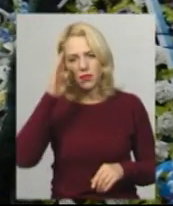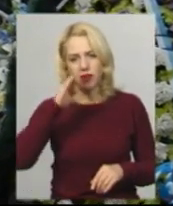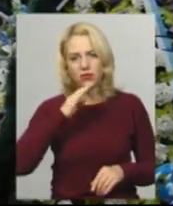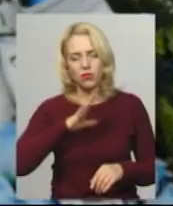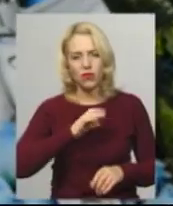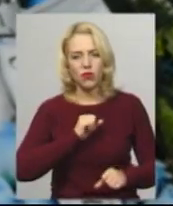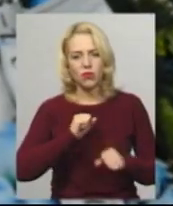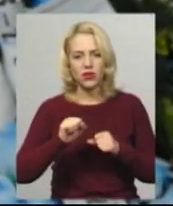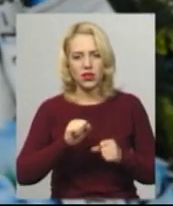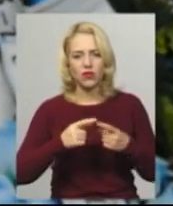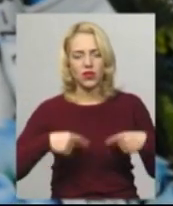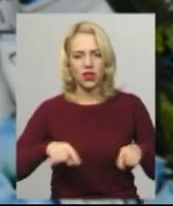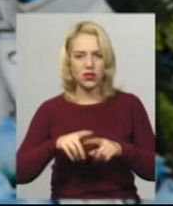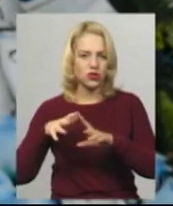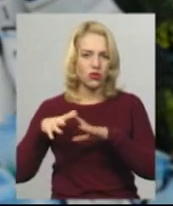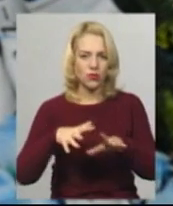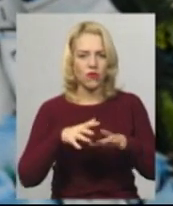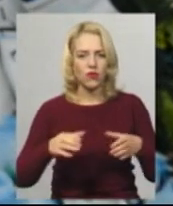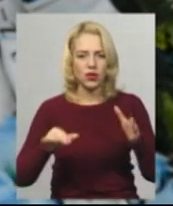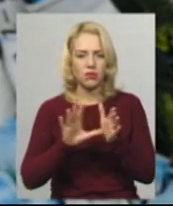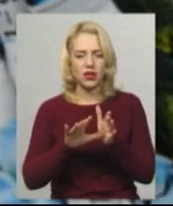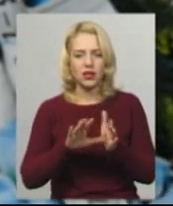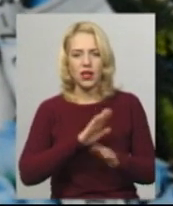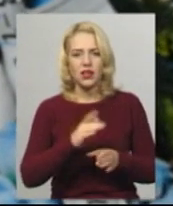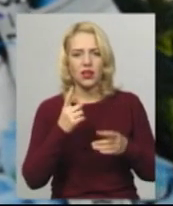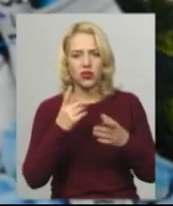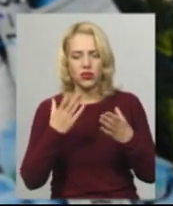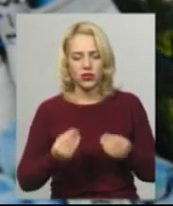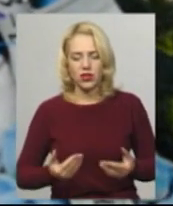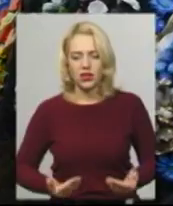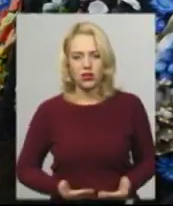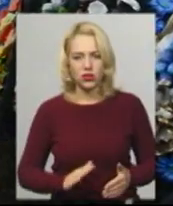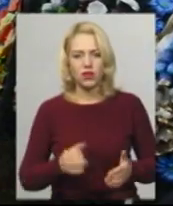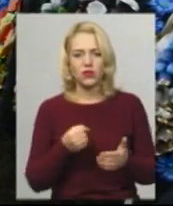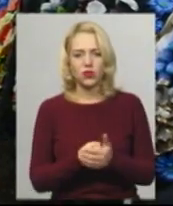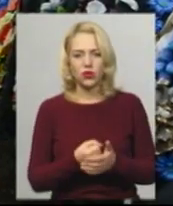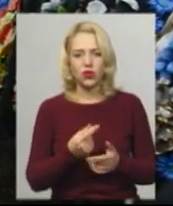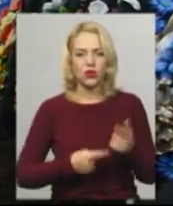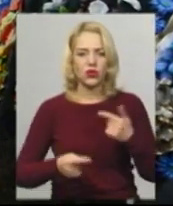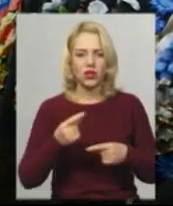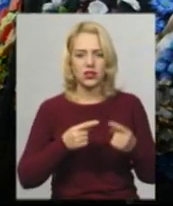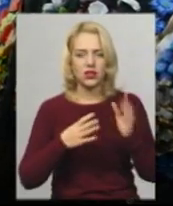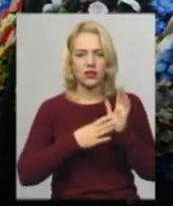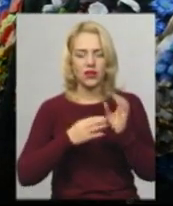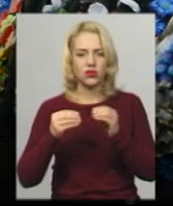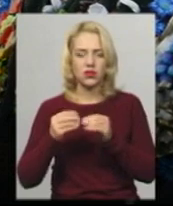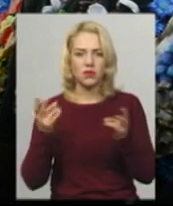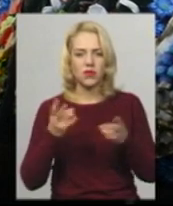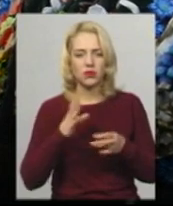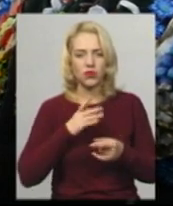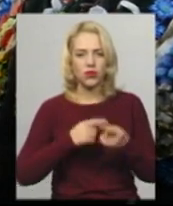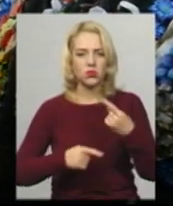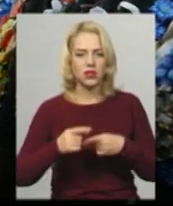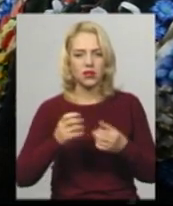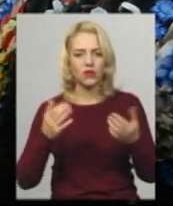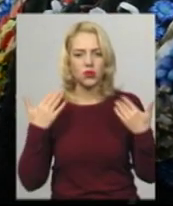відділення десантно-штурмової бригади і не дожив одного дня до ротації і повернення додому. 9-го, 10-го він мав виїжджати в відпустку